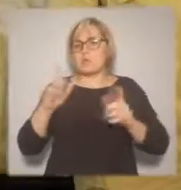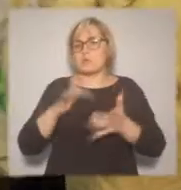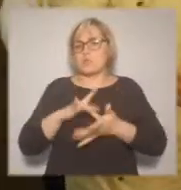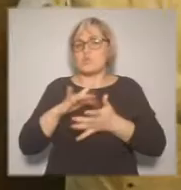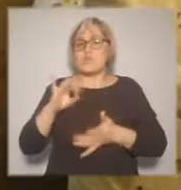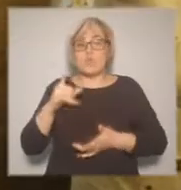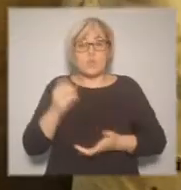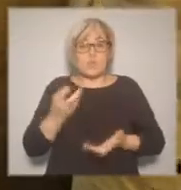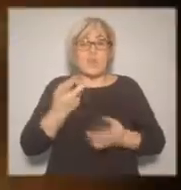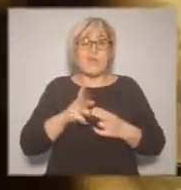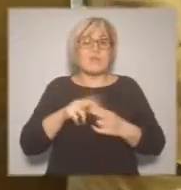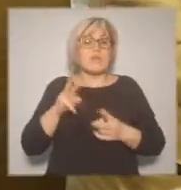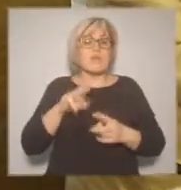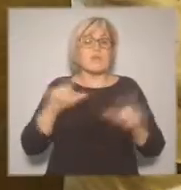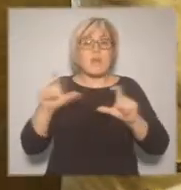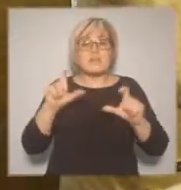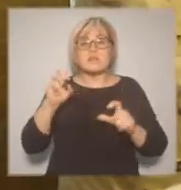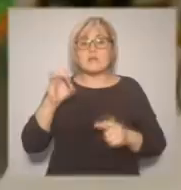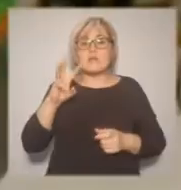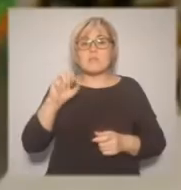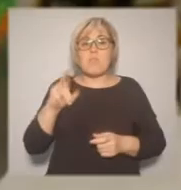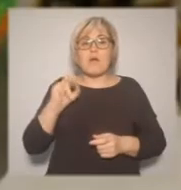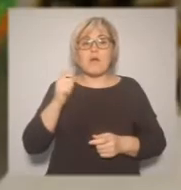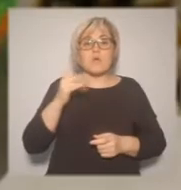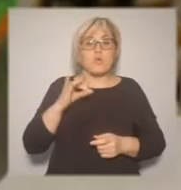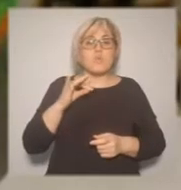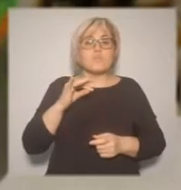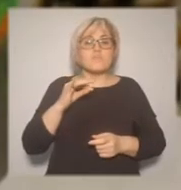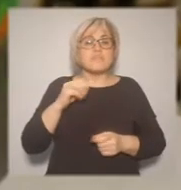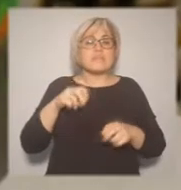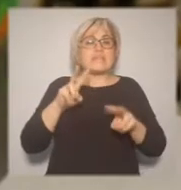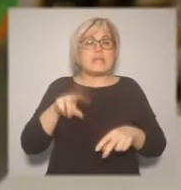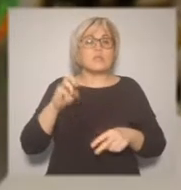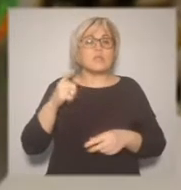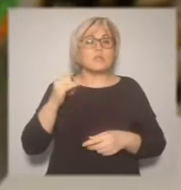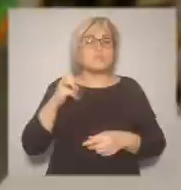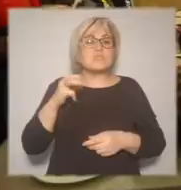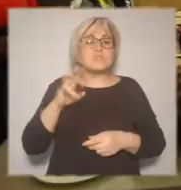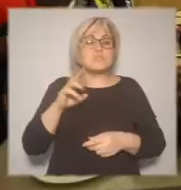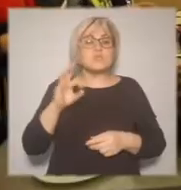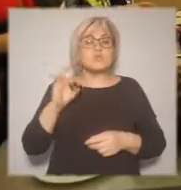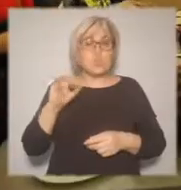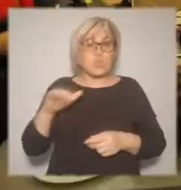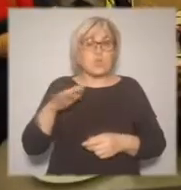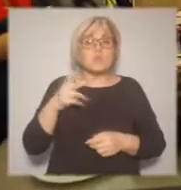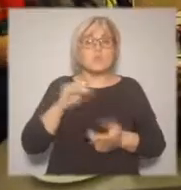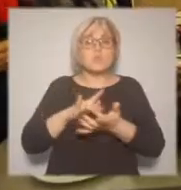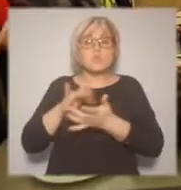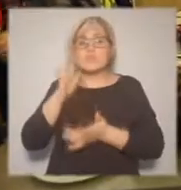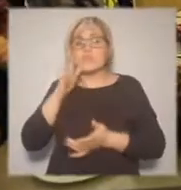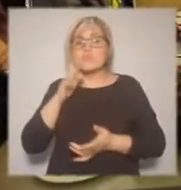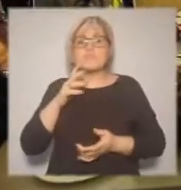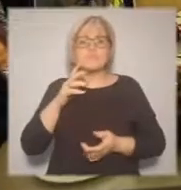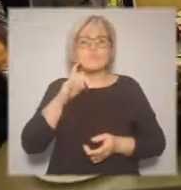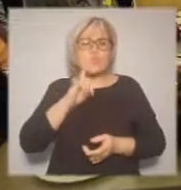туристам будет представлена возможность попробовать и приобрести местные деликатесы, производимые под маркой «Сделано Югре». А мы ведь прекрасно